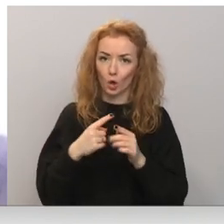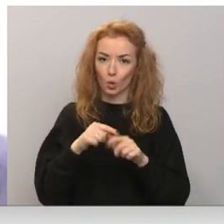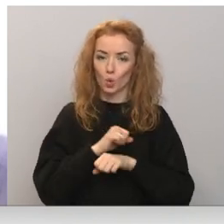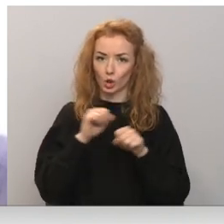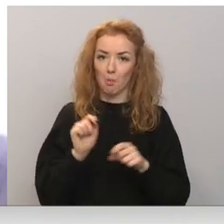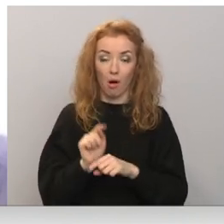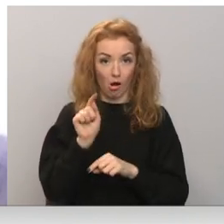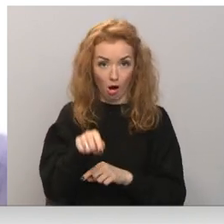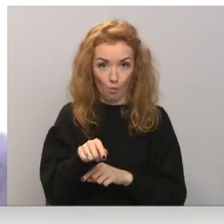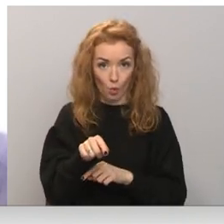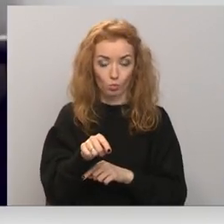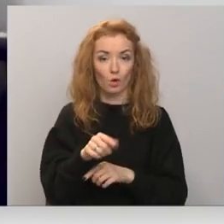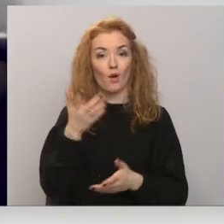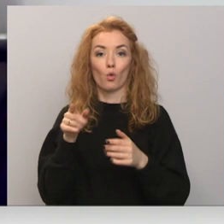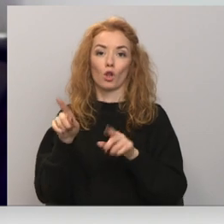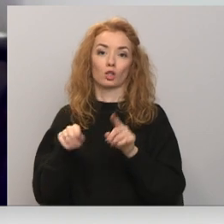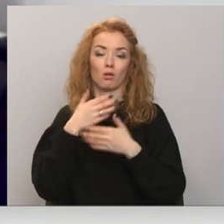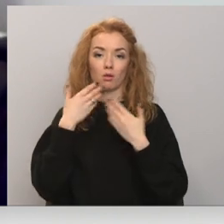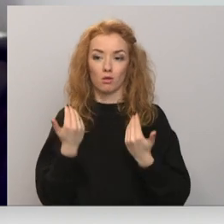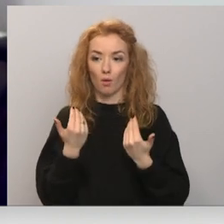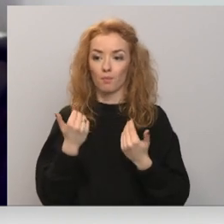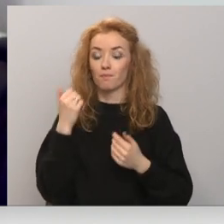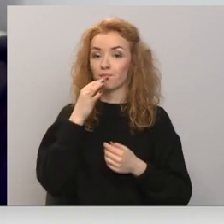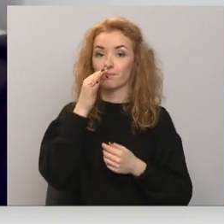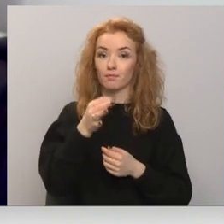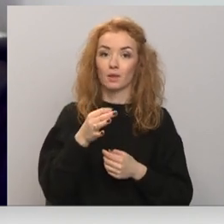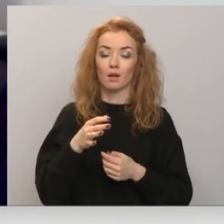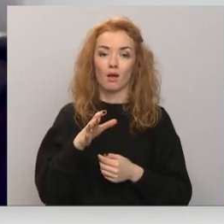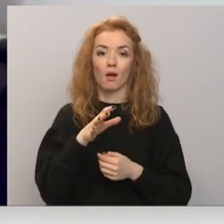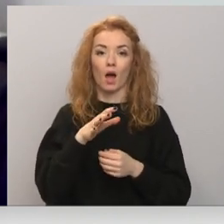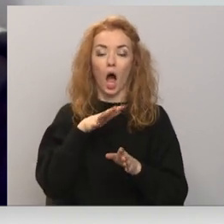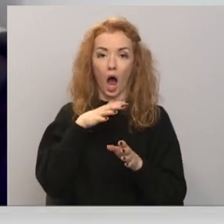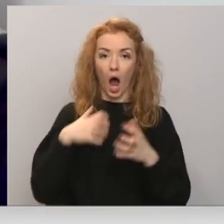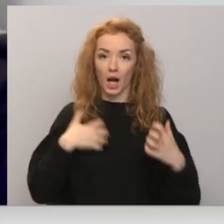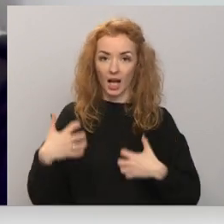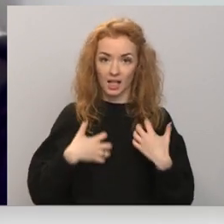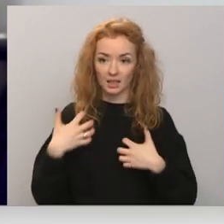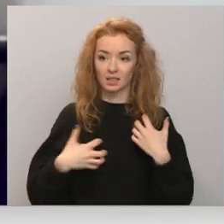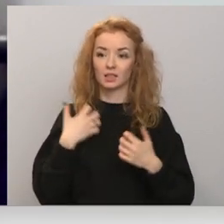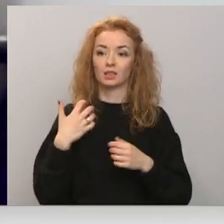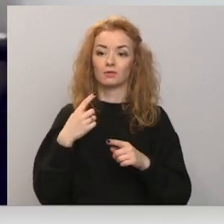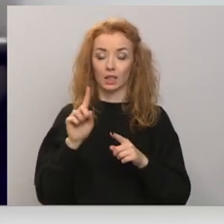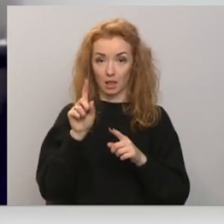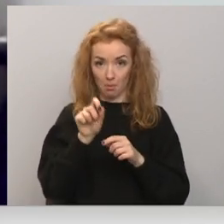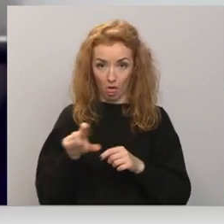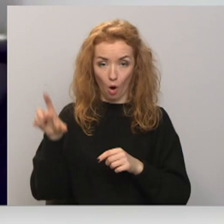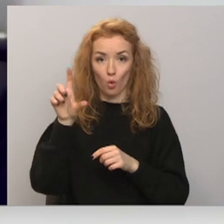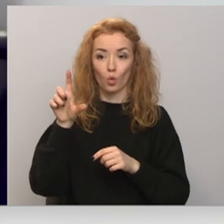apdraudējums un kur nav. Ir vērojāmas sabiedrības agresivitātes, ir vērojāmas pieraugums.